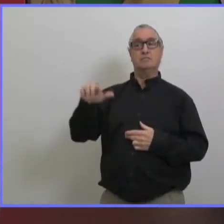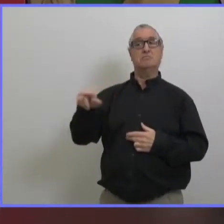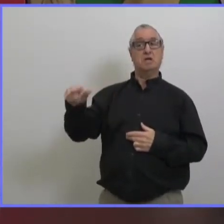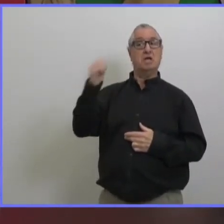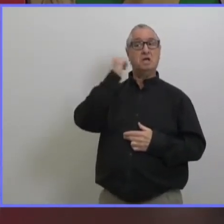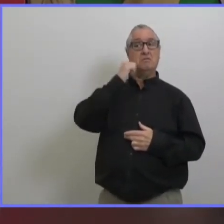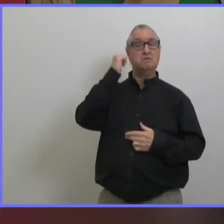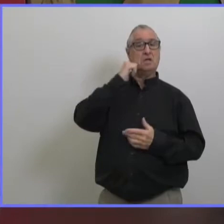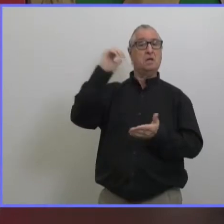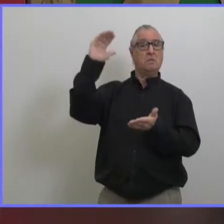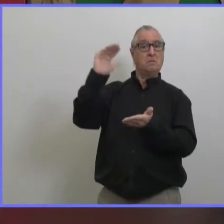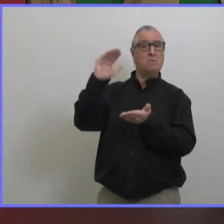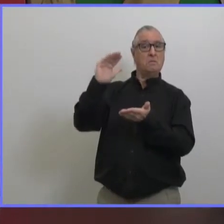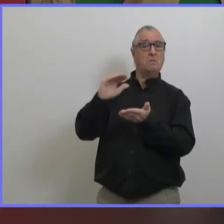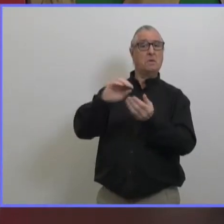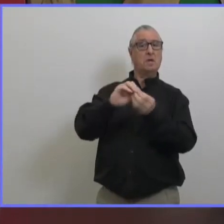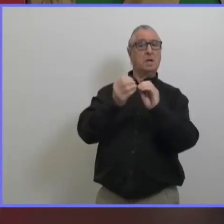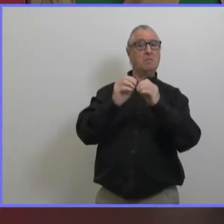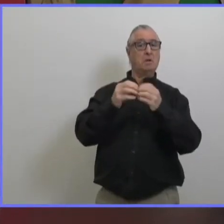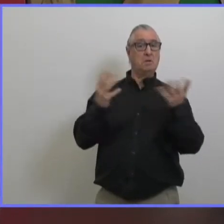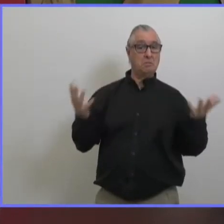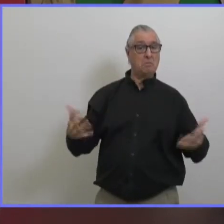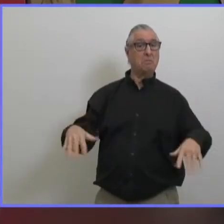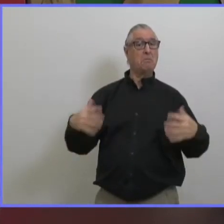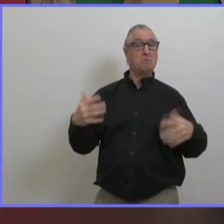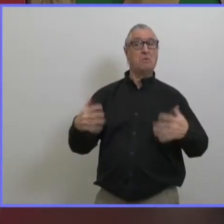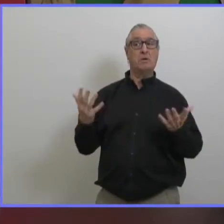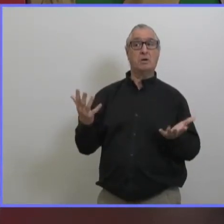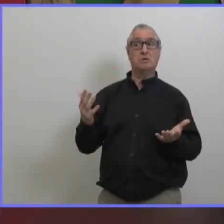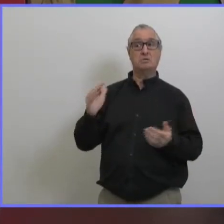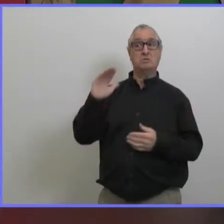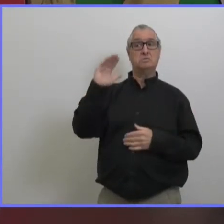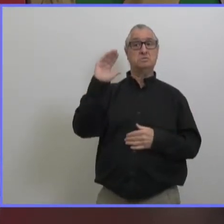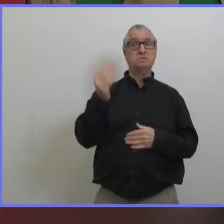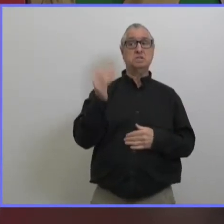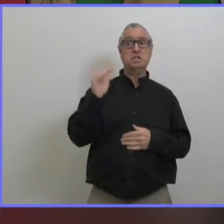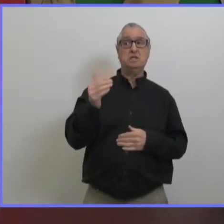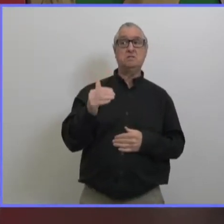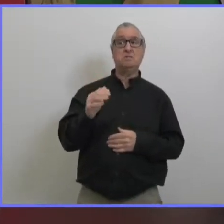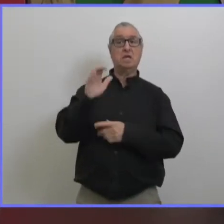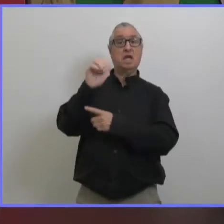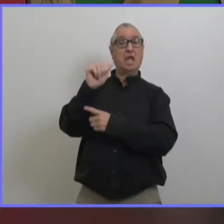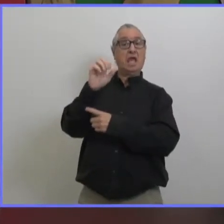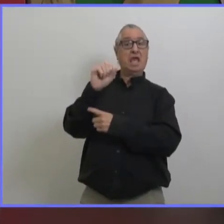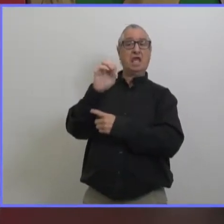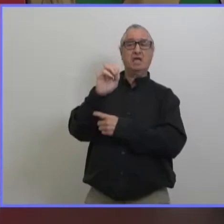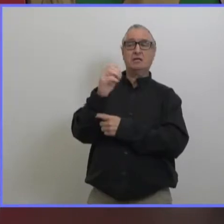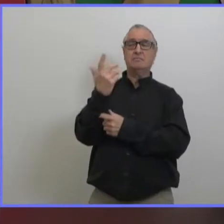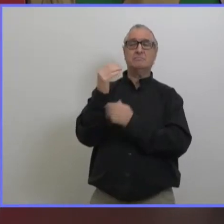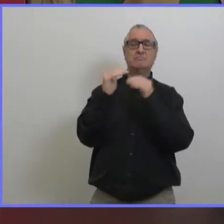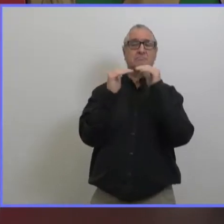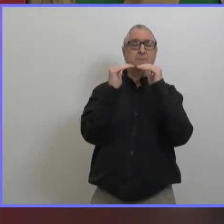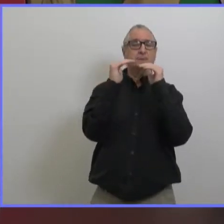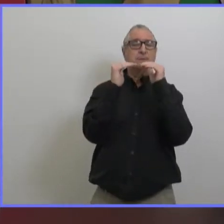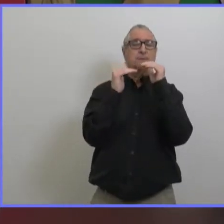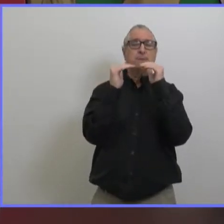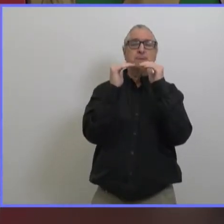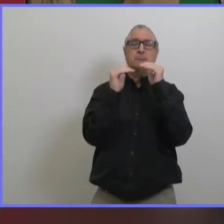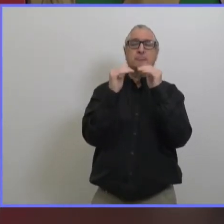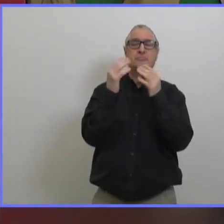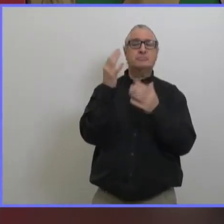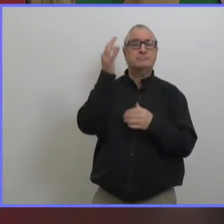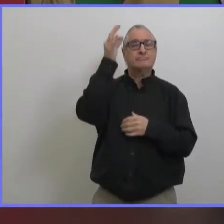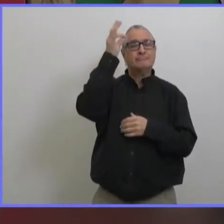je crois que depuis la fin du mois de janvier nous avons des cas qui sont juste au